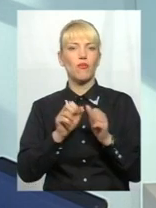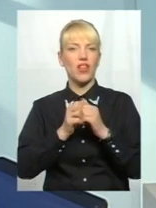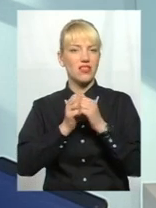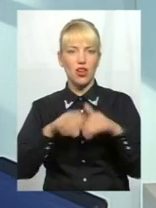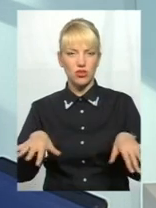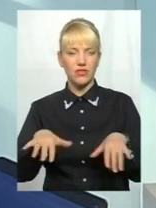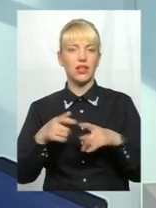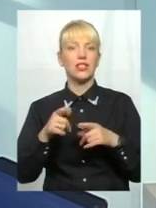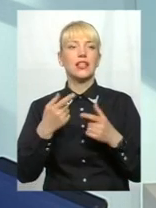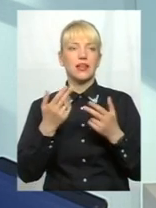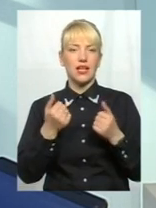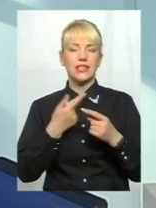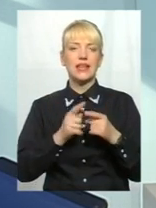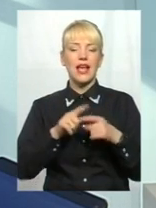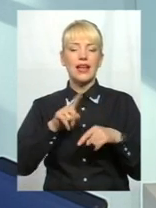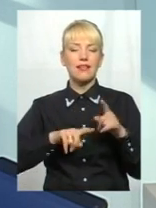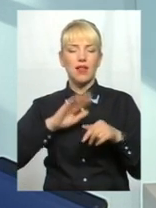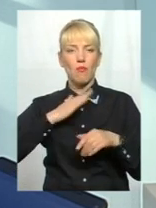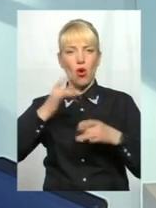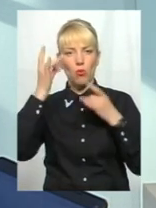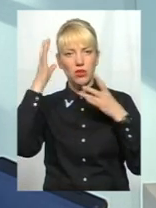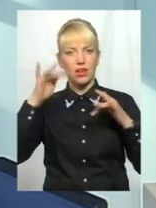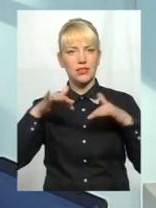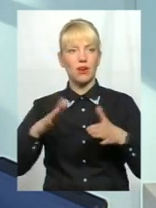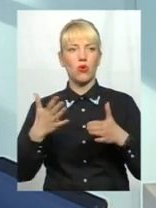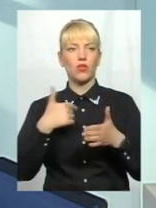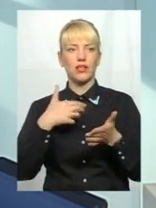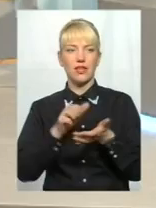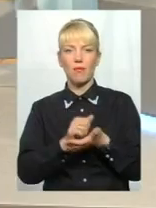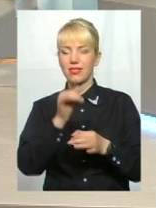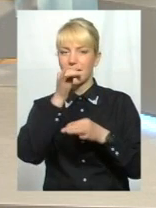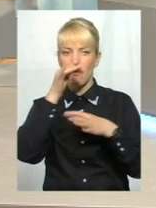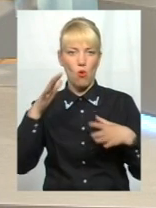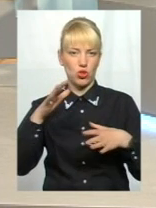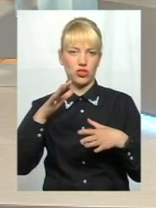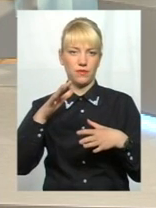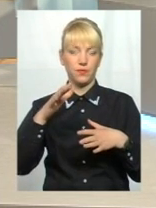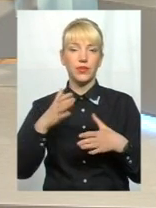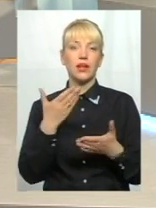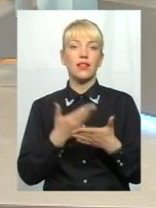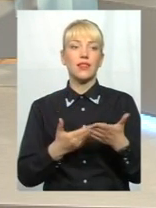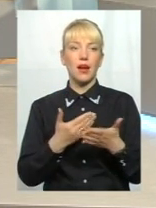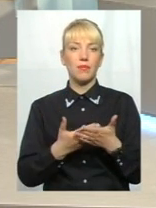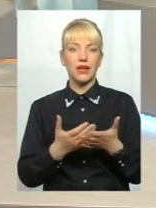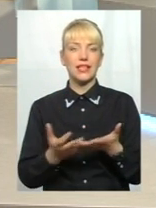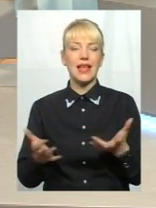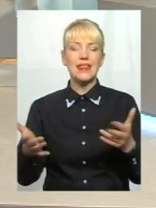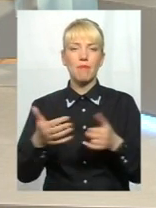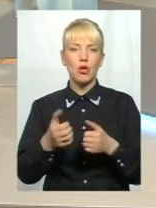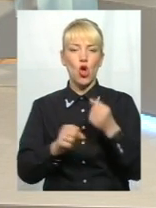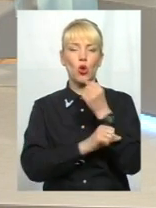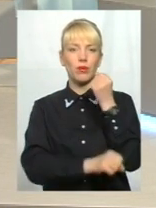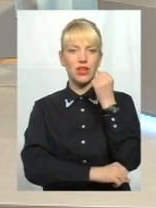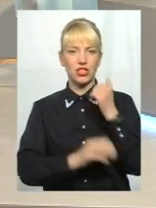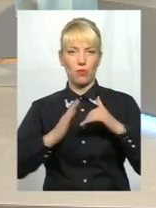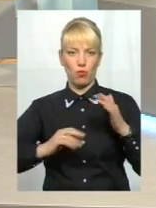рідна моя гуманітарна справа, якою я займаюся, абсолютно переконаний, що не можуть, наприклад, набір робітничих професій ПТУ